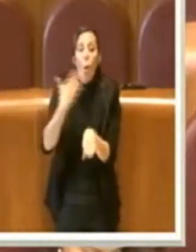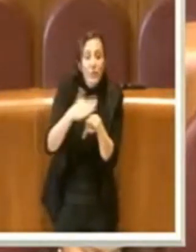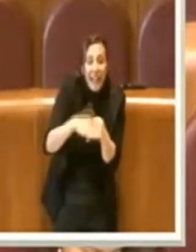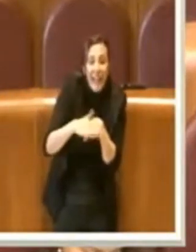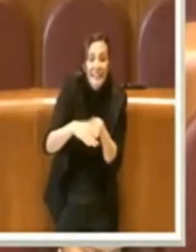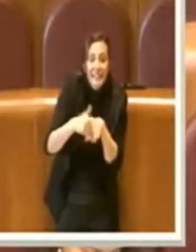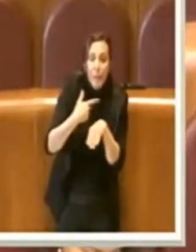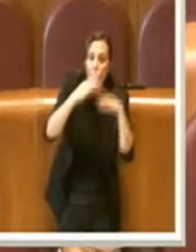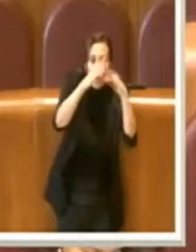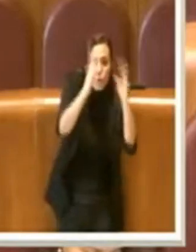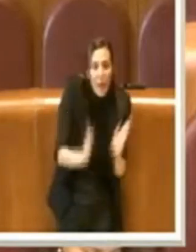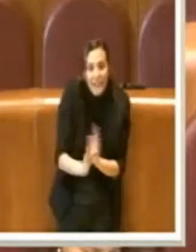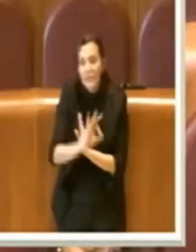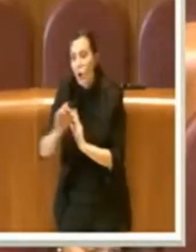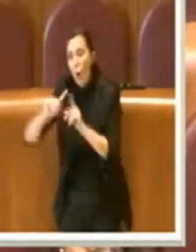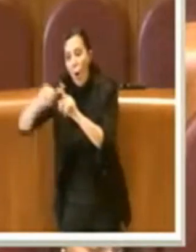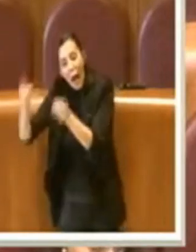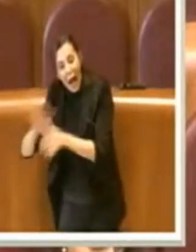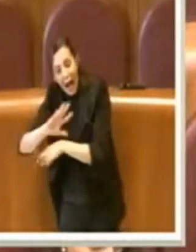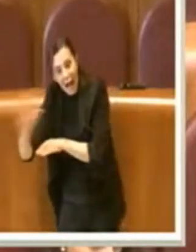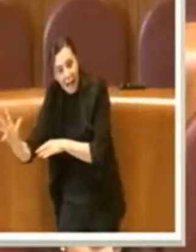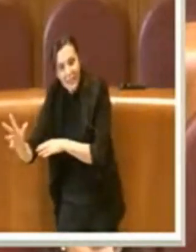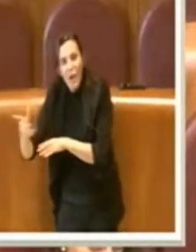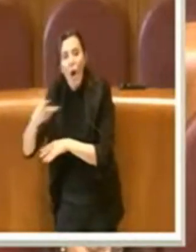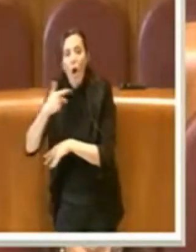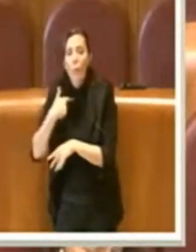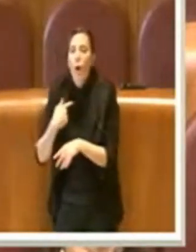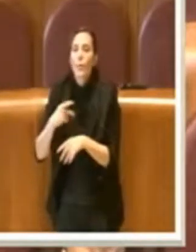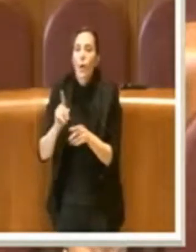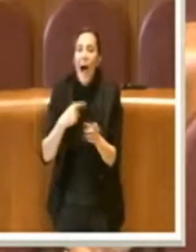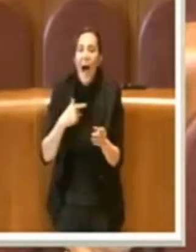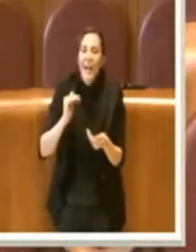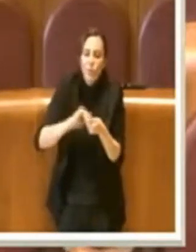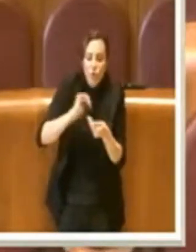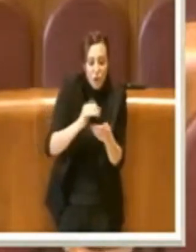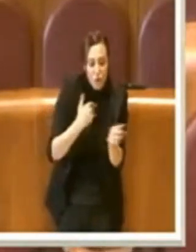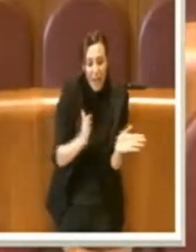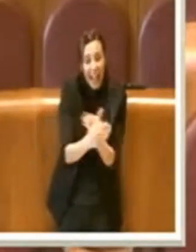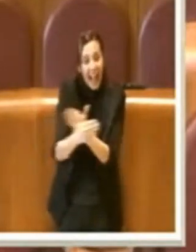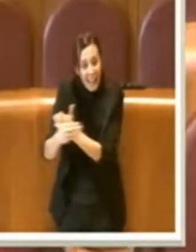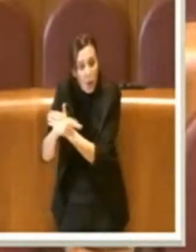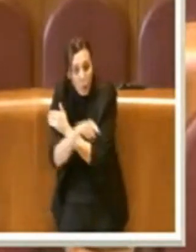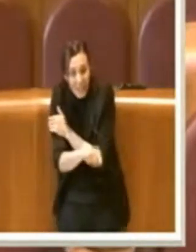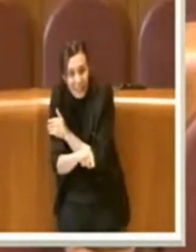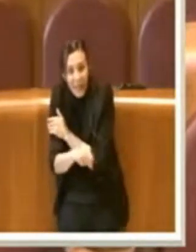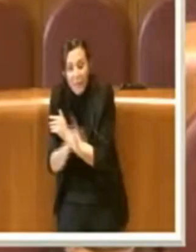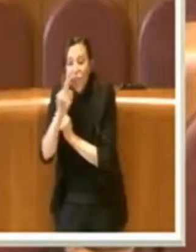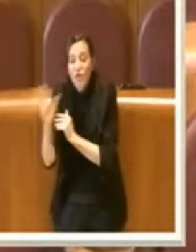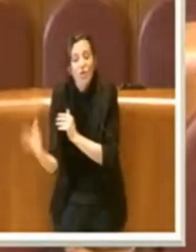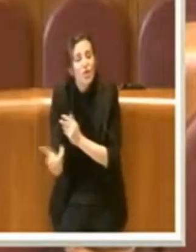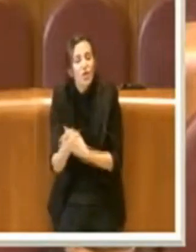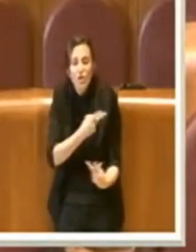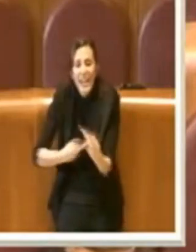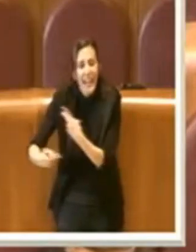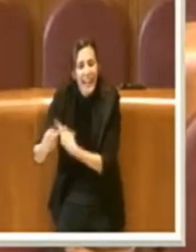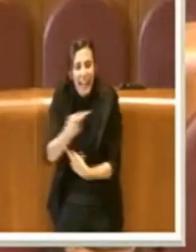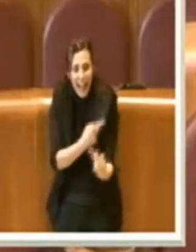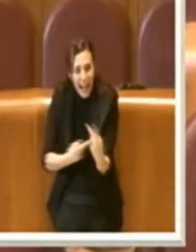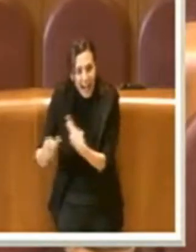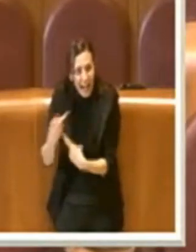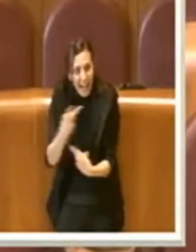chiesto l'interlocuzione della sovrintendenza con l'associazione di categoria per trovare, anche su richiesta delle associazioni,